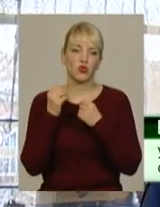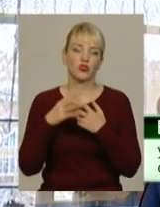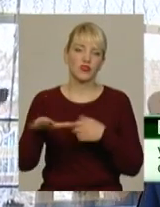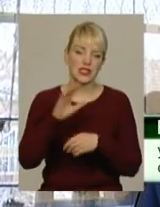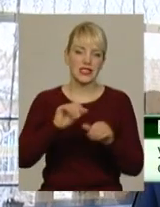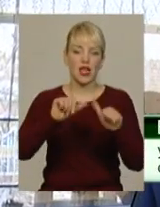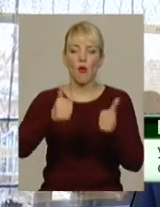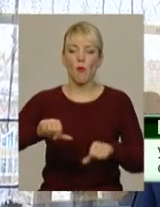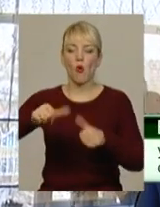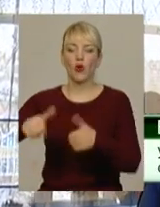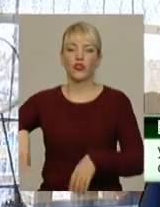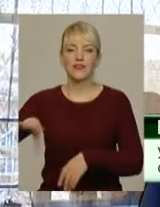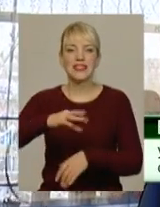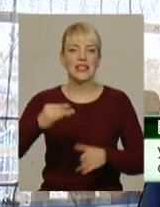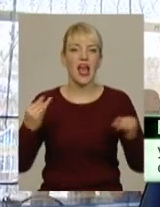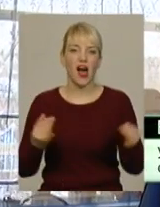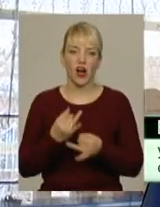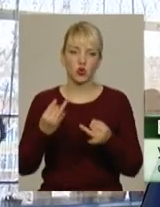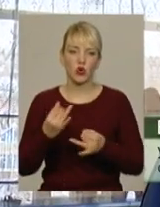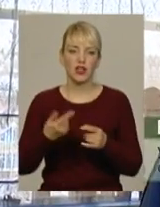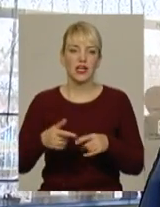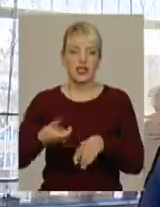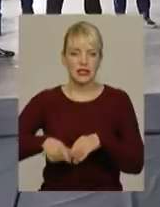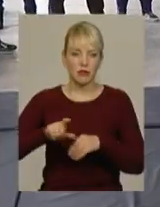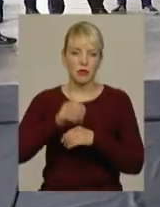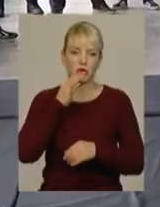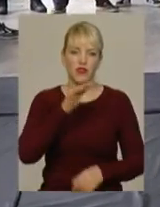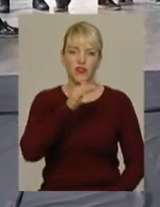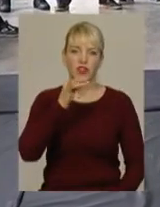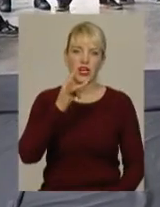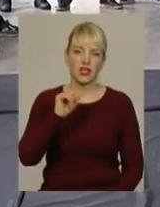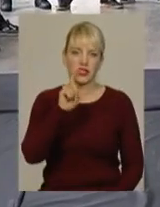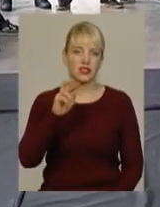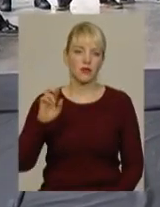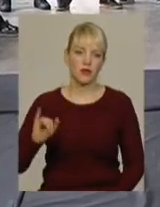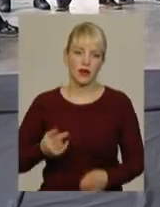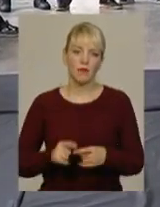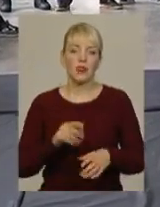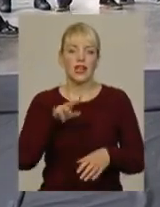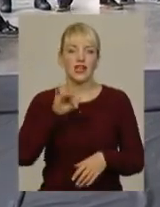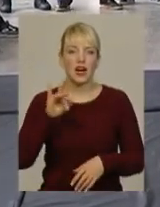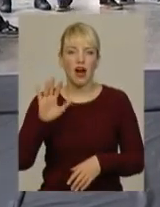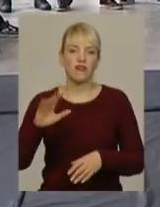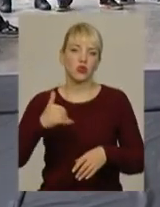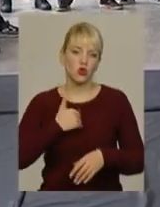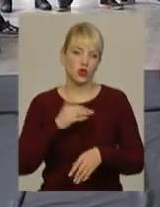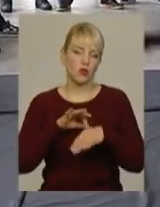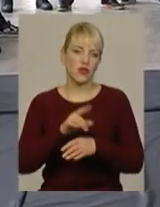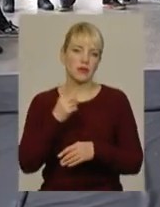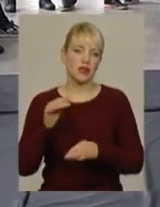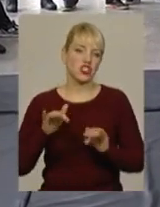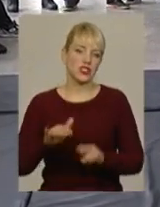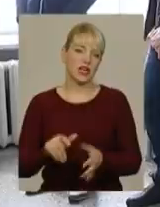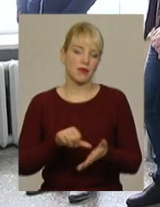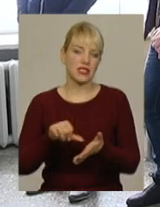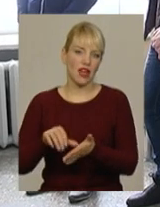модулі актуальні, але найбільше сподобалось фриз, чесно говоря. У травні цього року в Києві планують провести перший захід із представлених видів